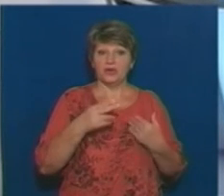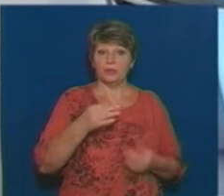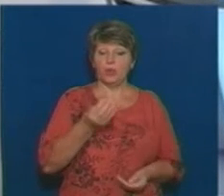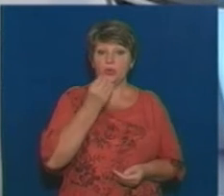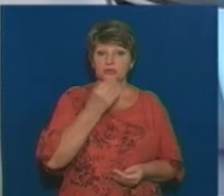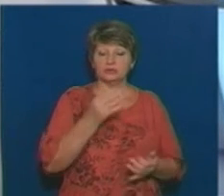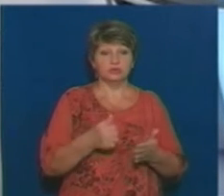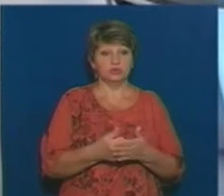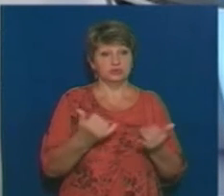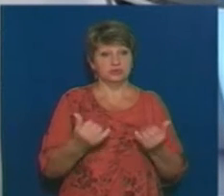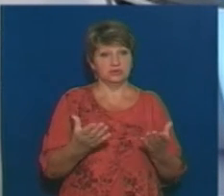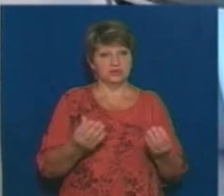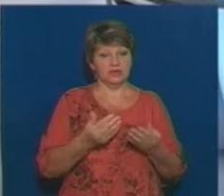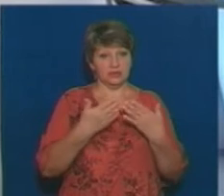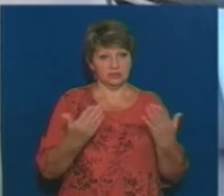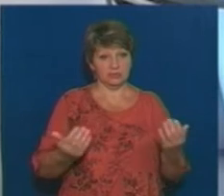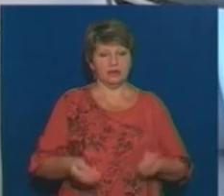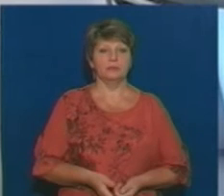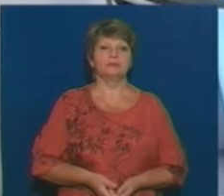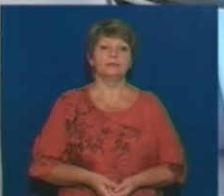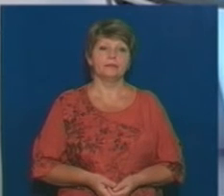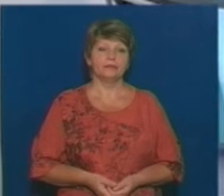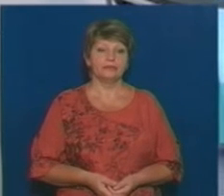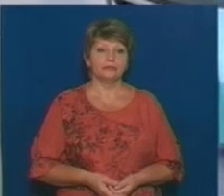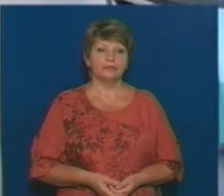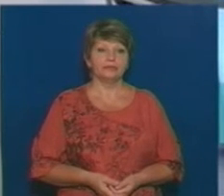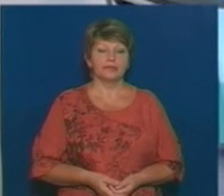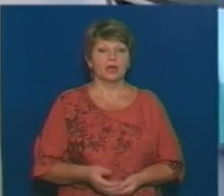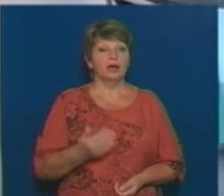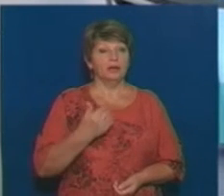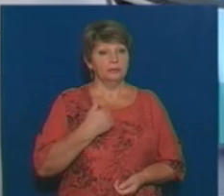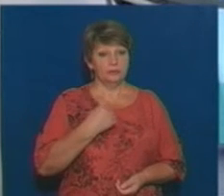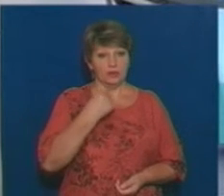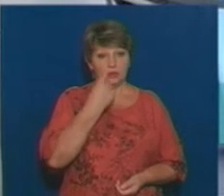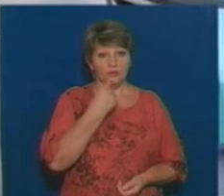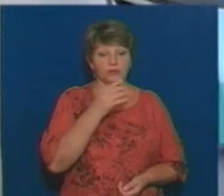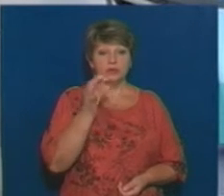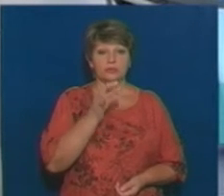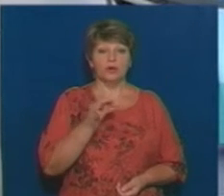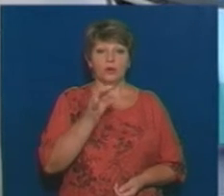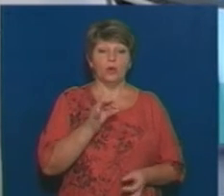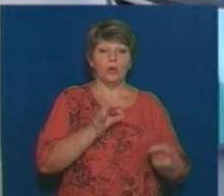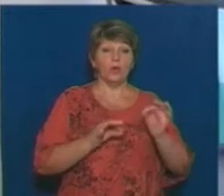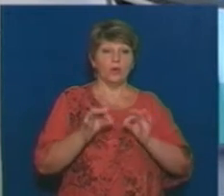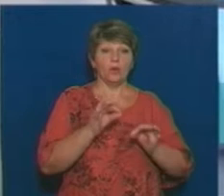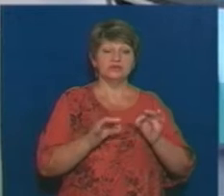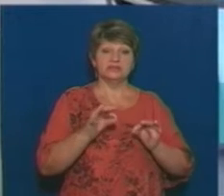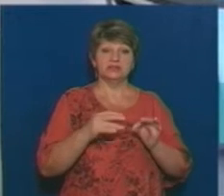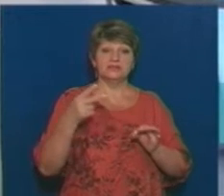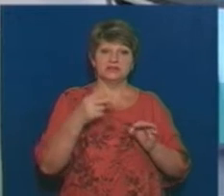до сьогодні немає. Дякую. Знову ж таки, ми говоримо про 2016 рік, це осінь, був певний